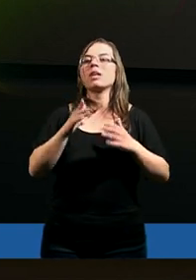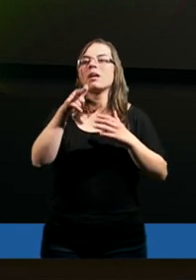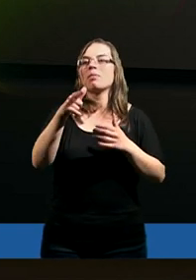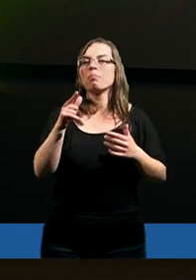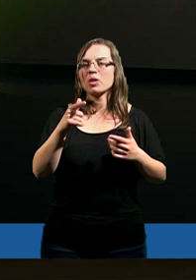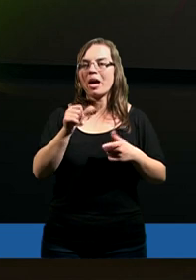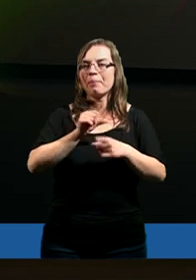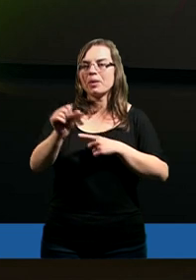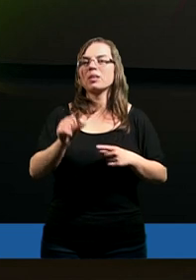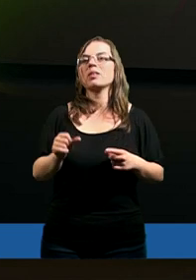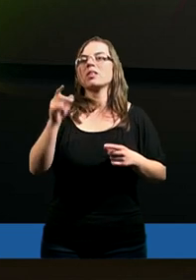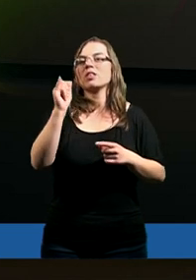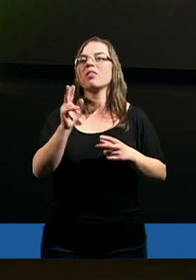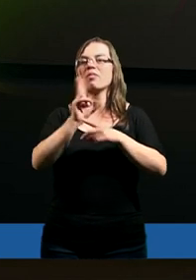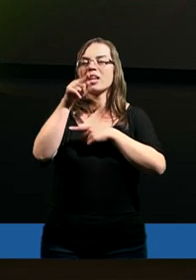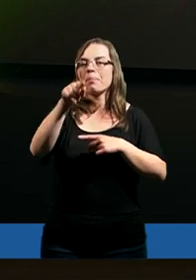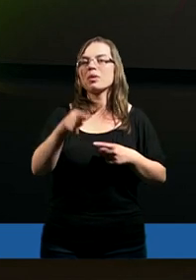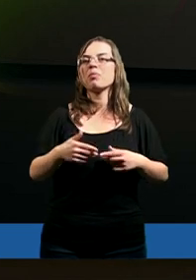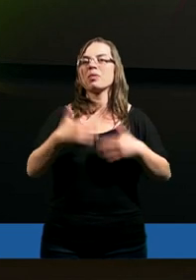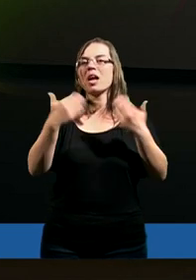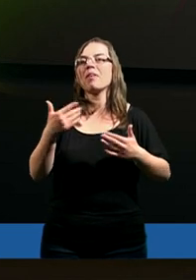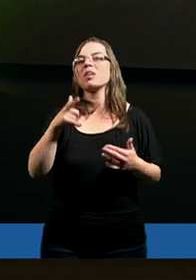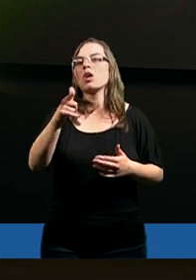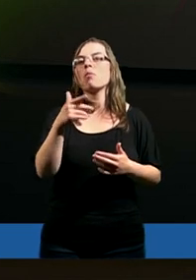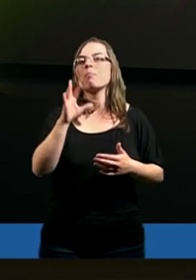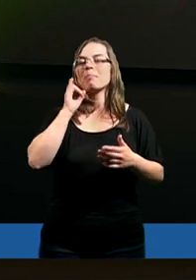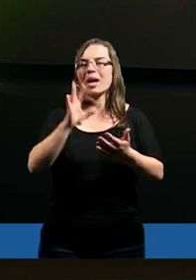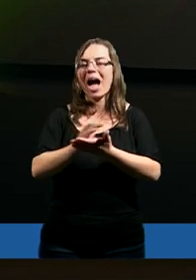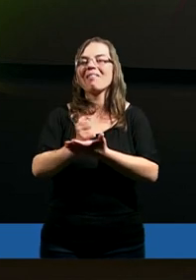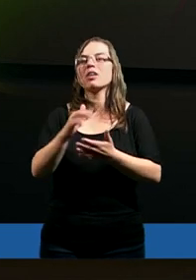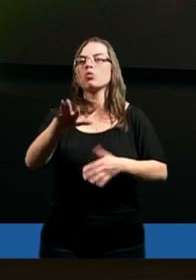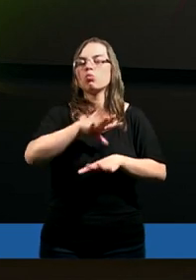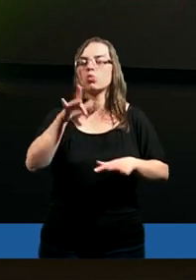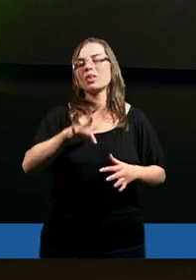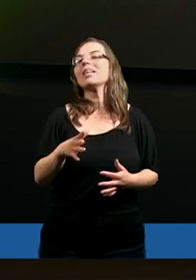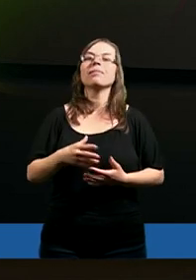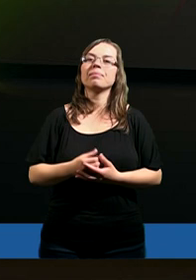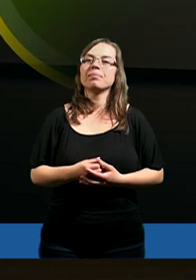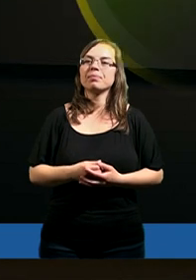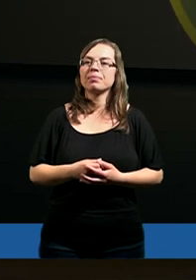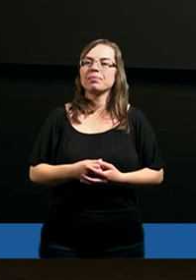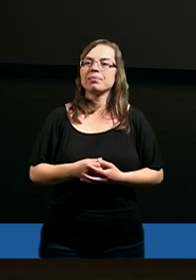trafił się z tym, trafił się tym dzień w dzień w prawej duszy swojej.